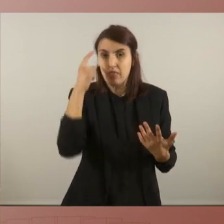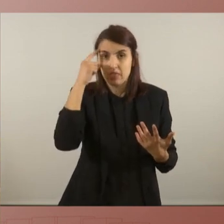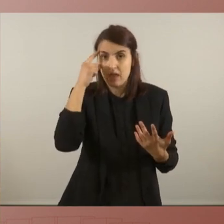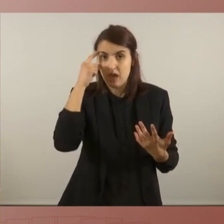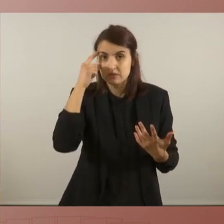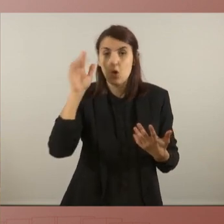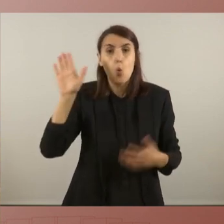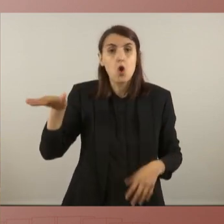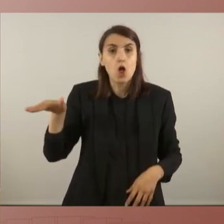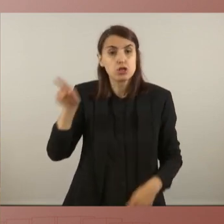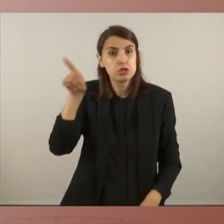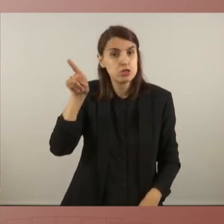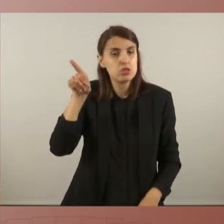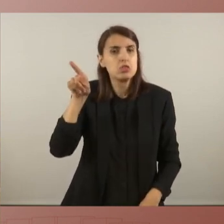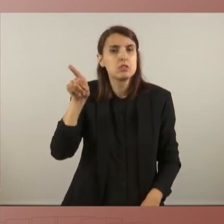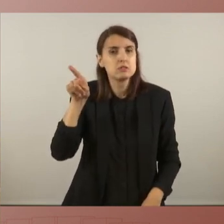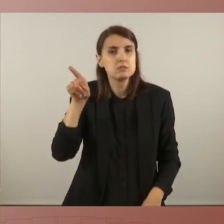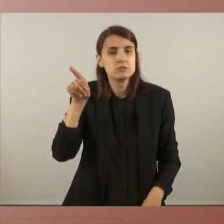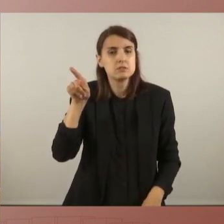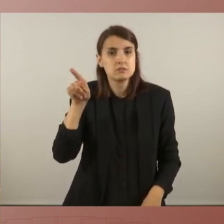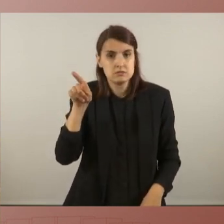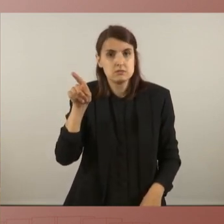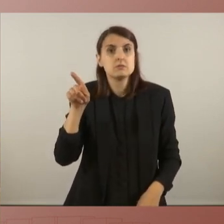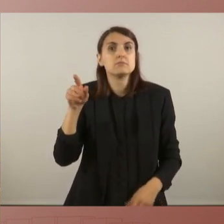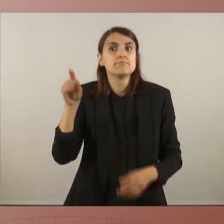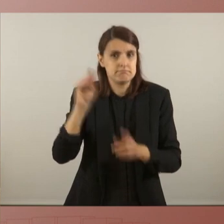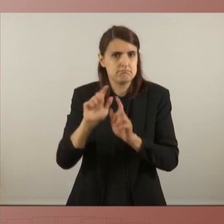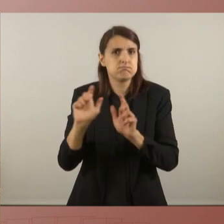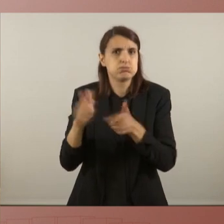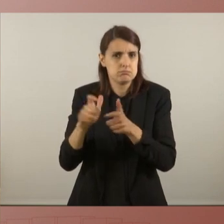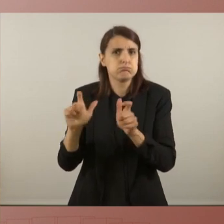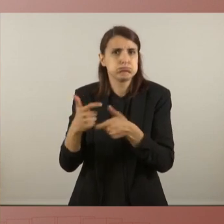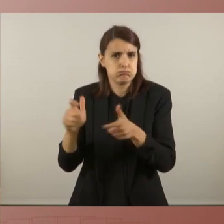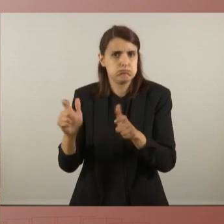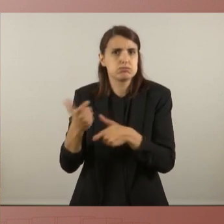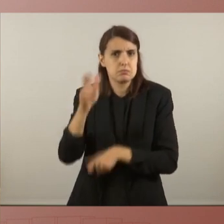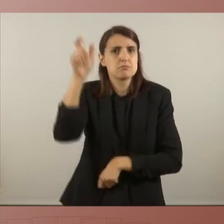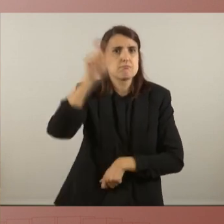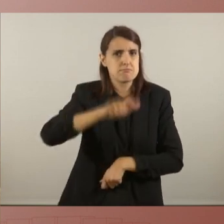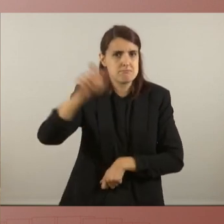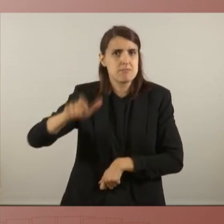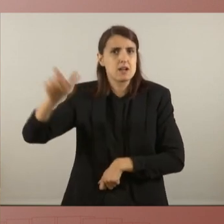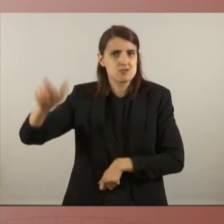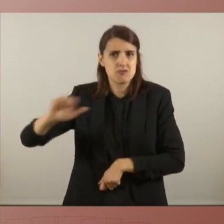Olot es cometien una altra vegada detencions de persones que activament protesten contra el feixisme